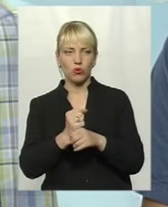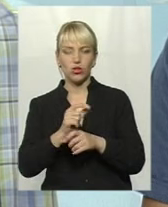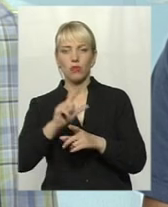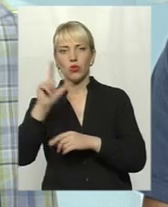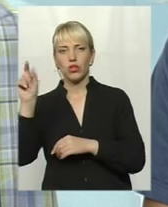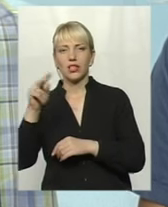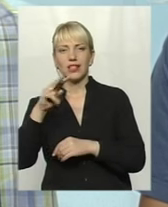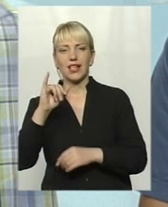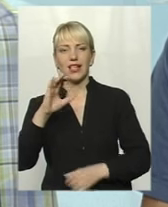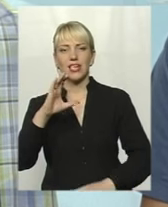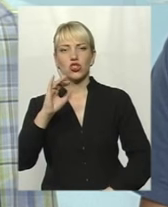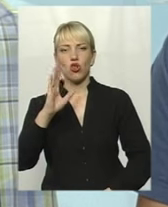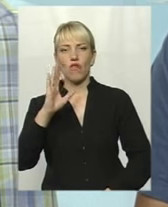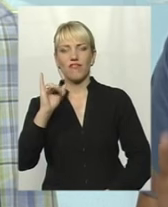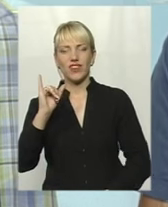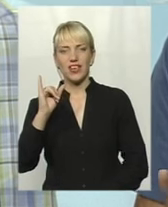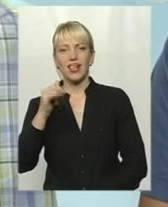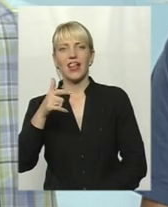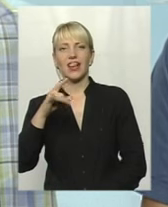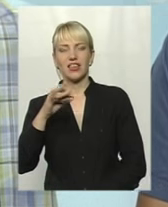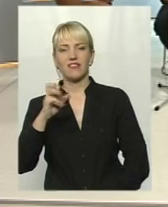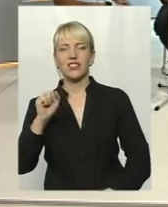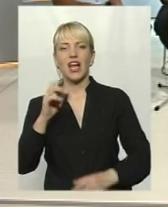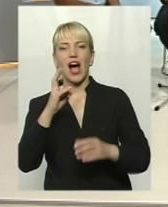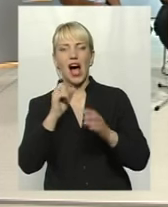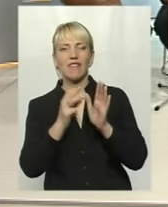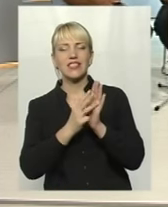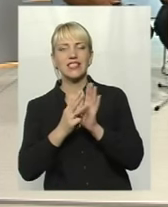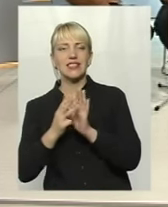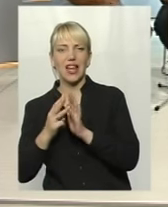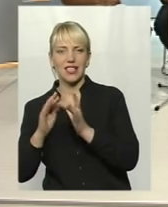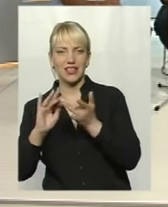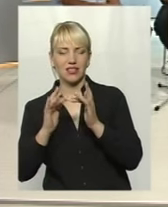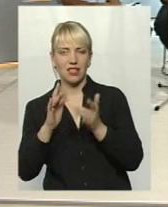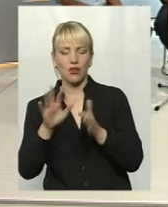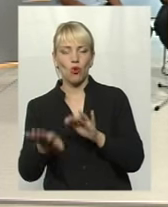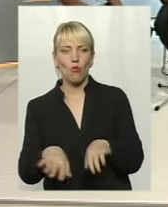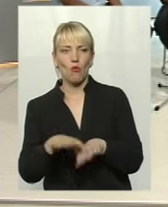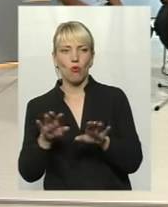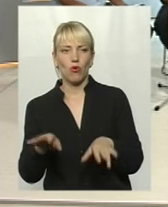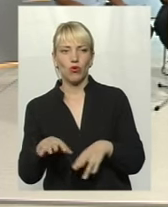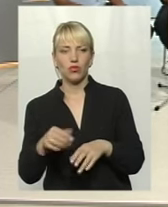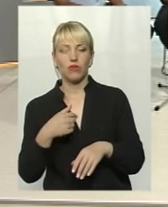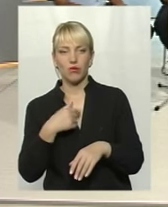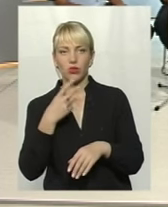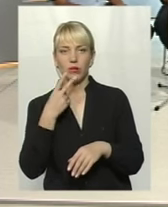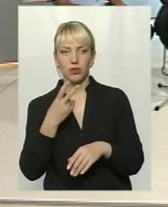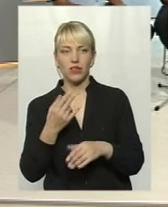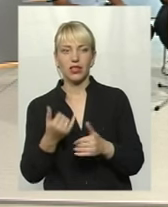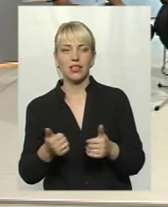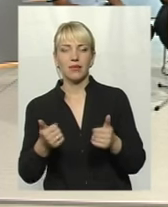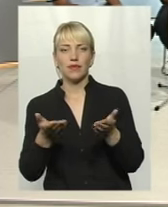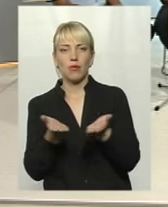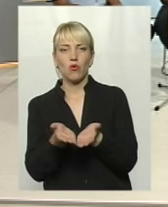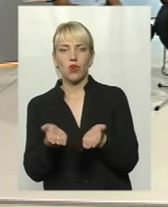Гринівці з Хмельницького. А сайт порожній? А сайт порожній. Не то що, він зовсім порожній. От я взяв скріни для порівняння.